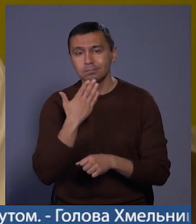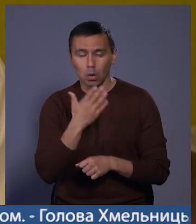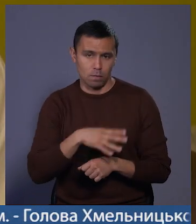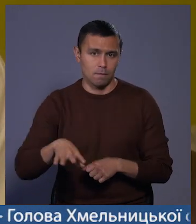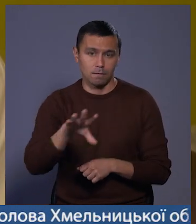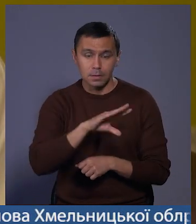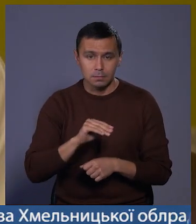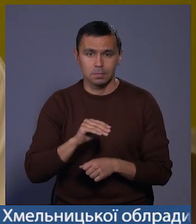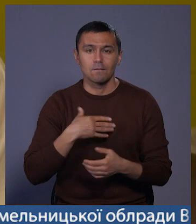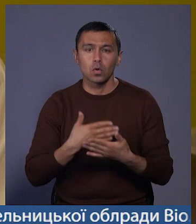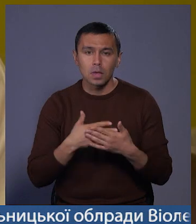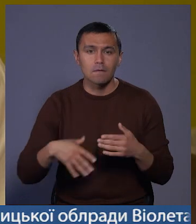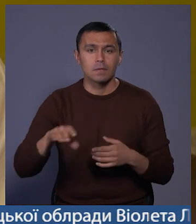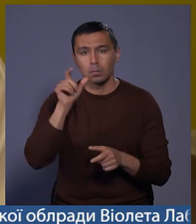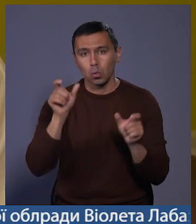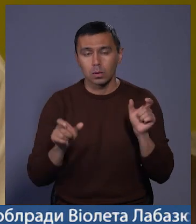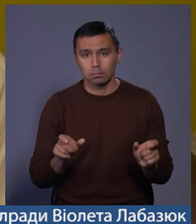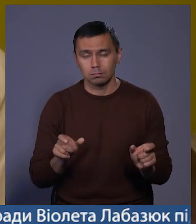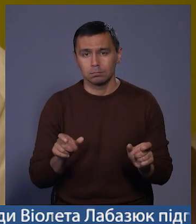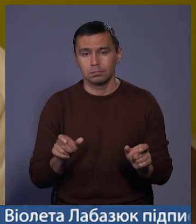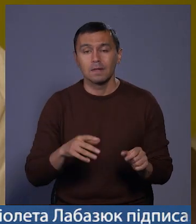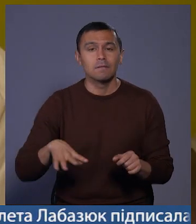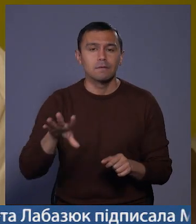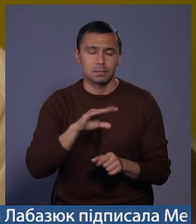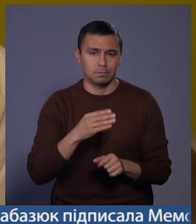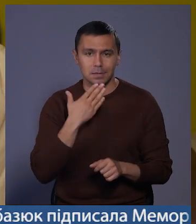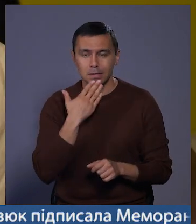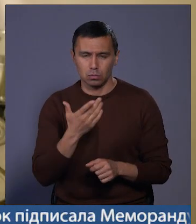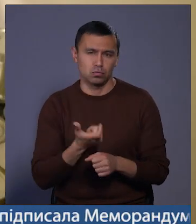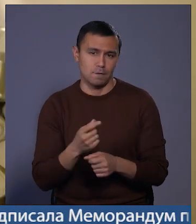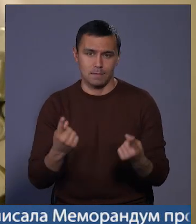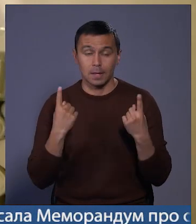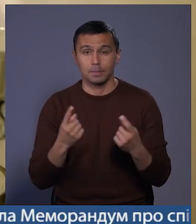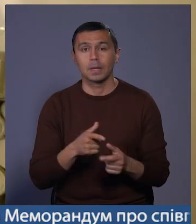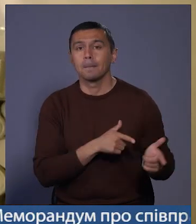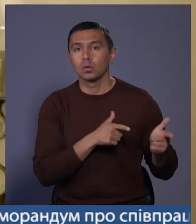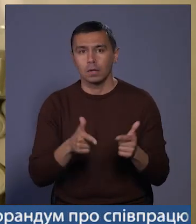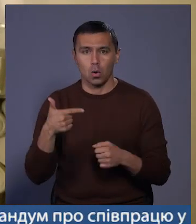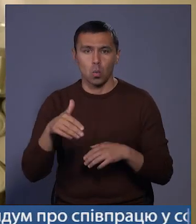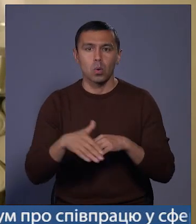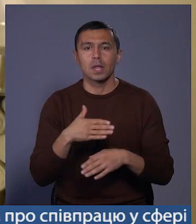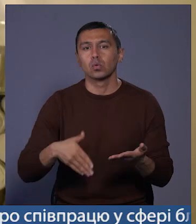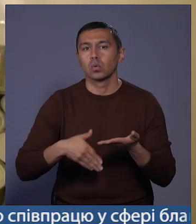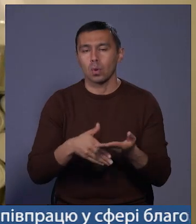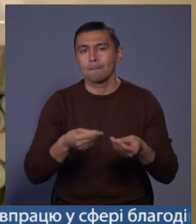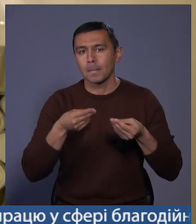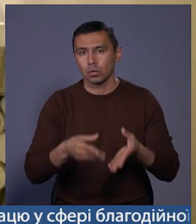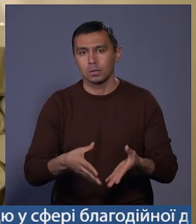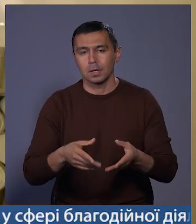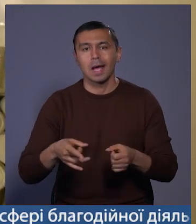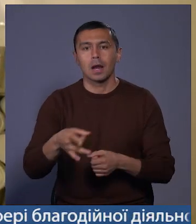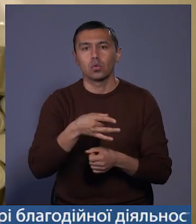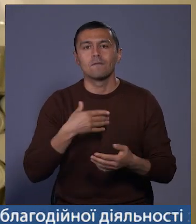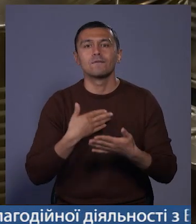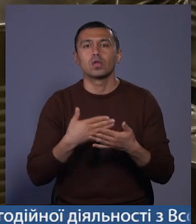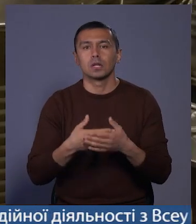всім, всім волонтерам, всім людям. Всім-всім дякую дуже велике». Підготували гуманітарну допомогу благодійники районного